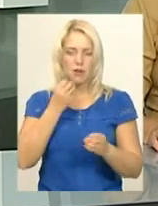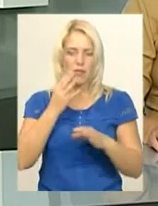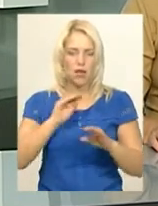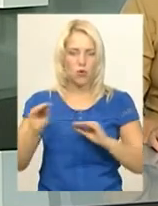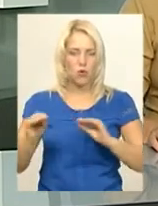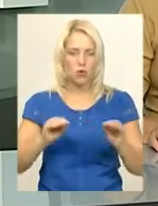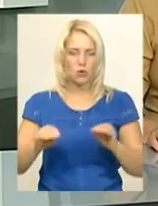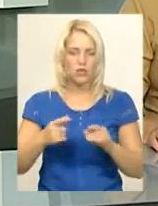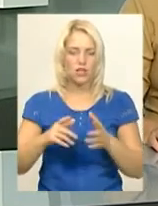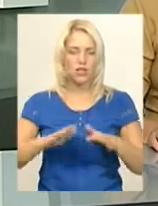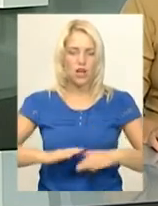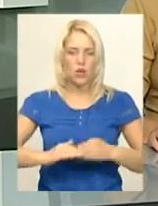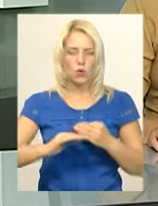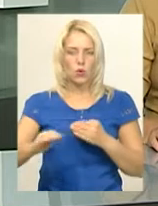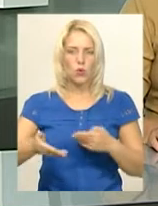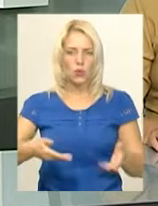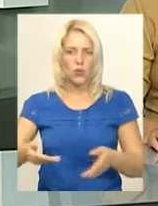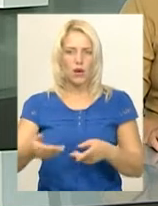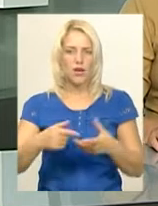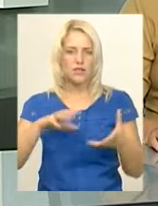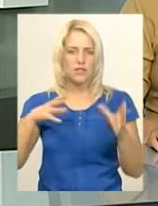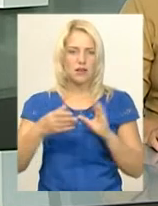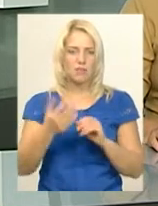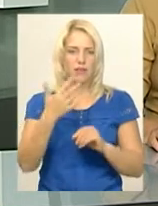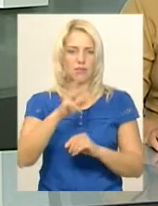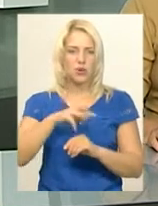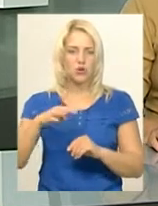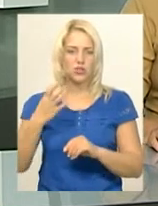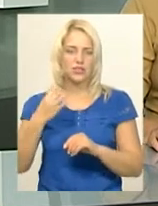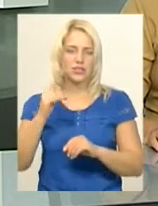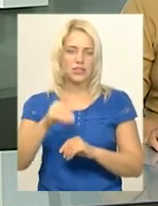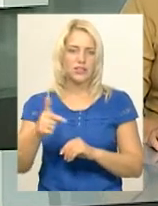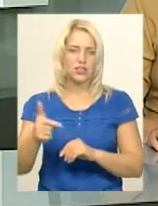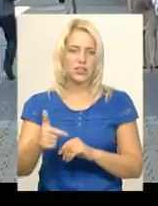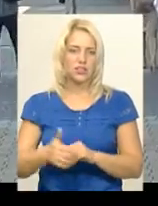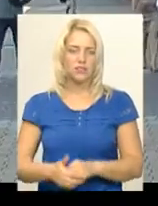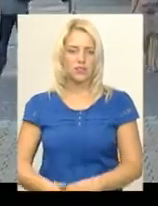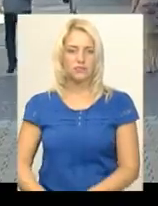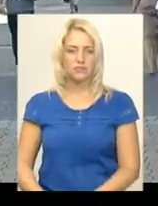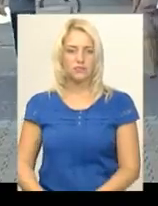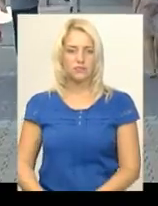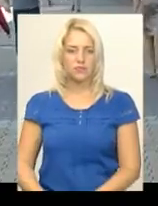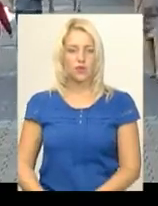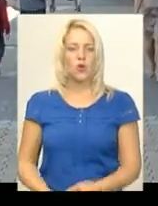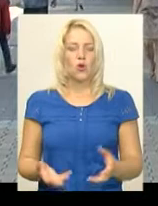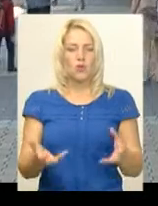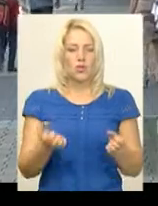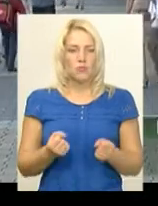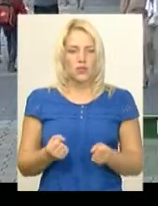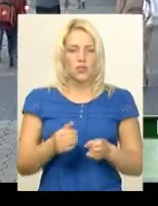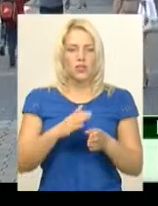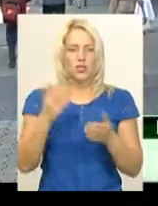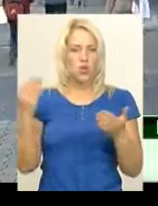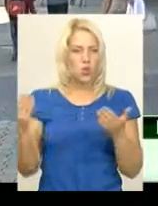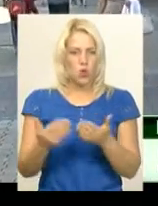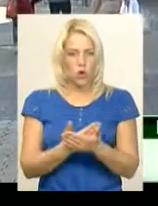тротуару. Загальна вартість робіт склала близько 5 мільйонів 400 тисяч гривень. Отримали абсолютно нову,